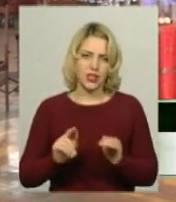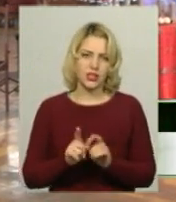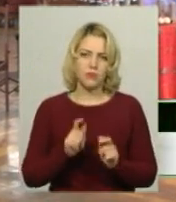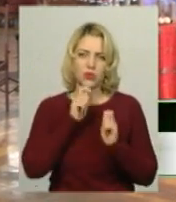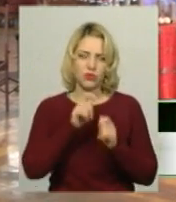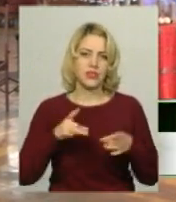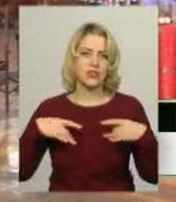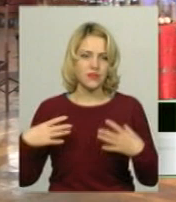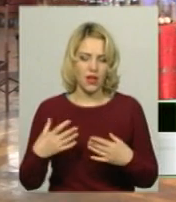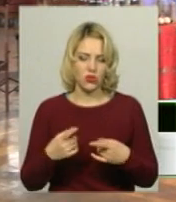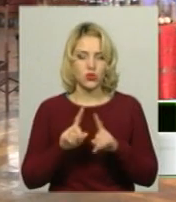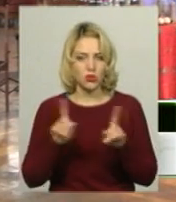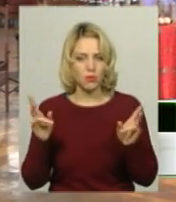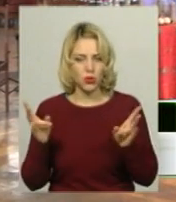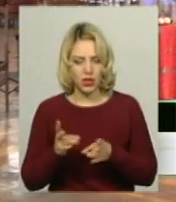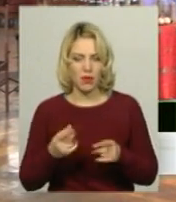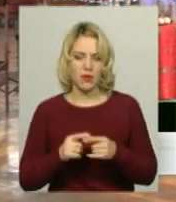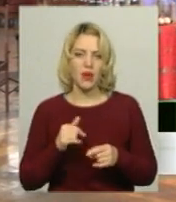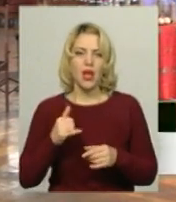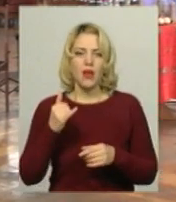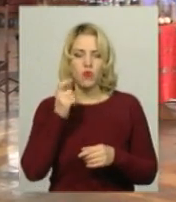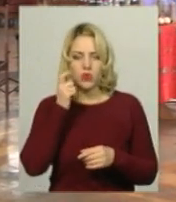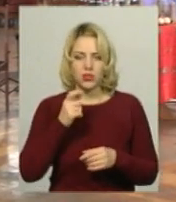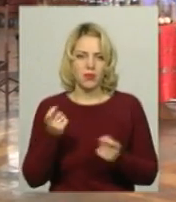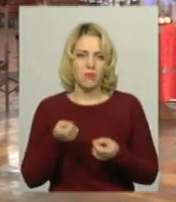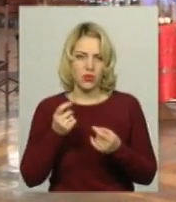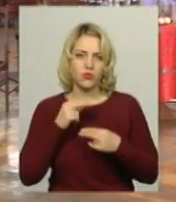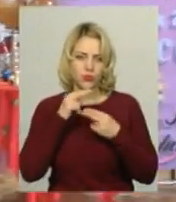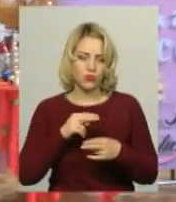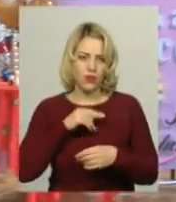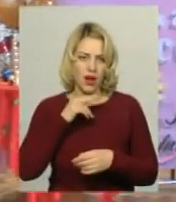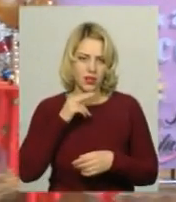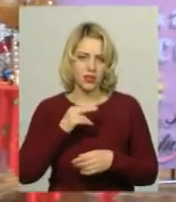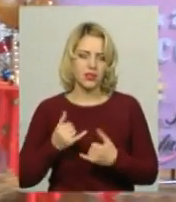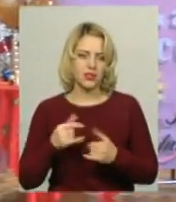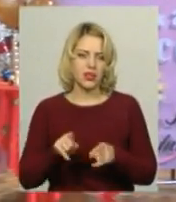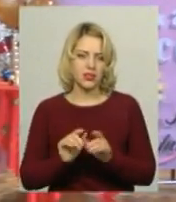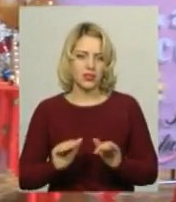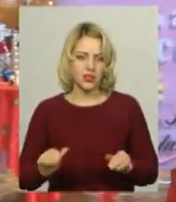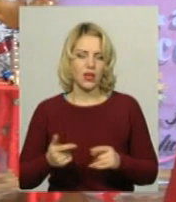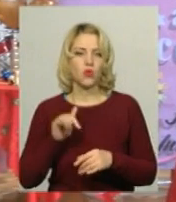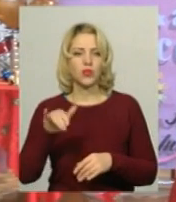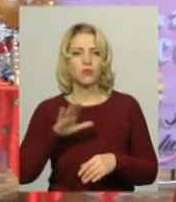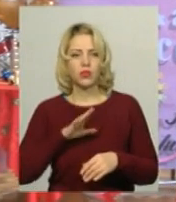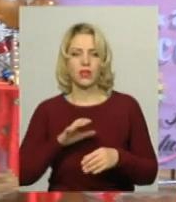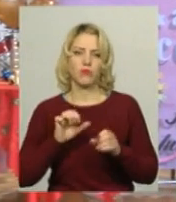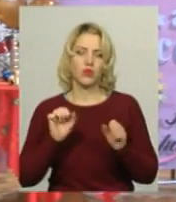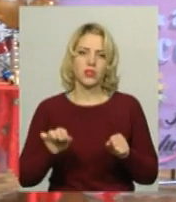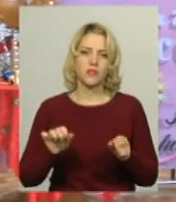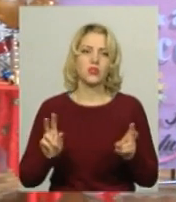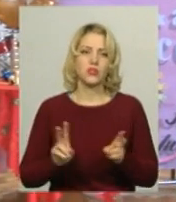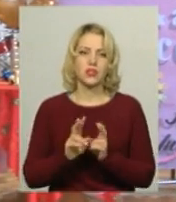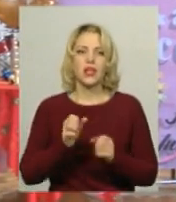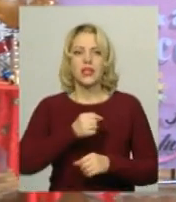більше і більше, а уваги приділяється їм, на жаль, все менше і менше по різним причинам. В них була можливість зустрітися з дідом Морозом і Снігуркою, отримати